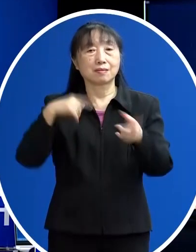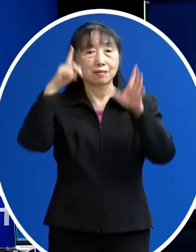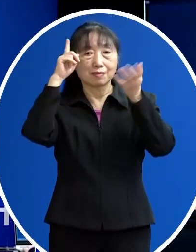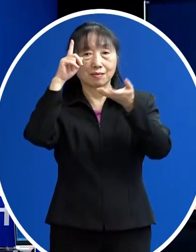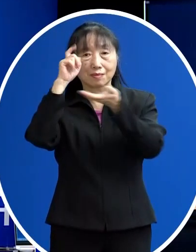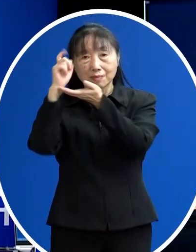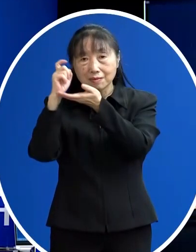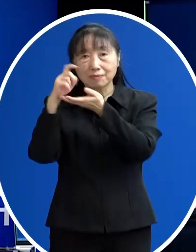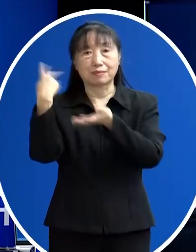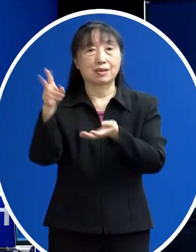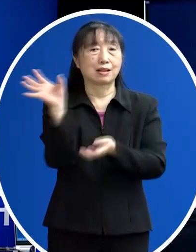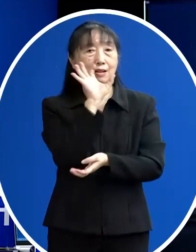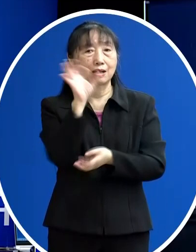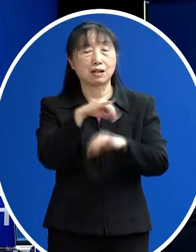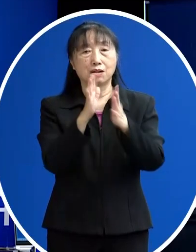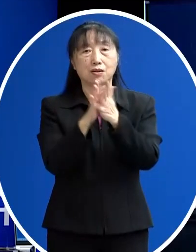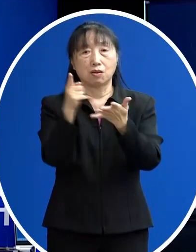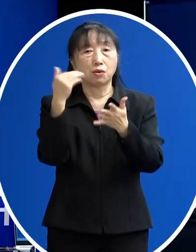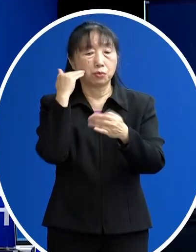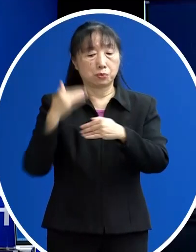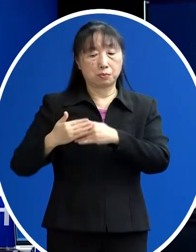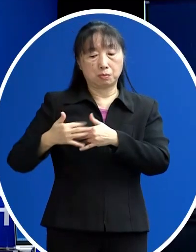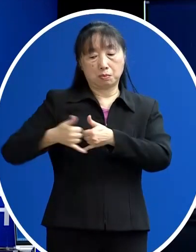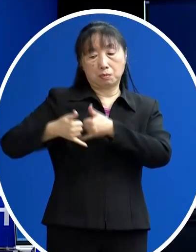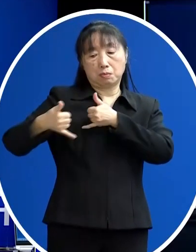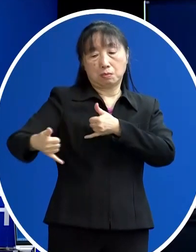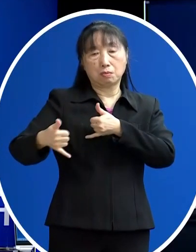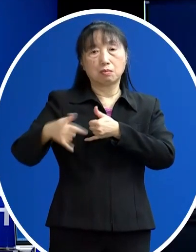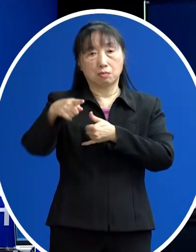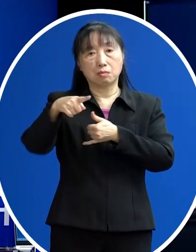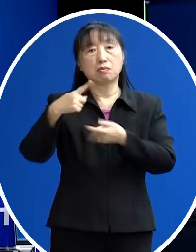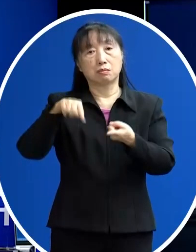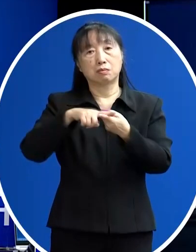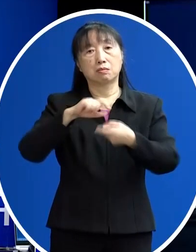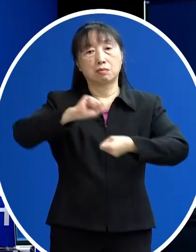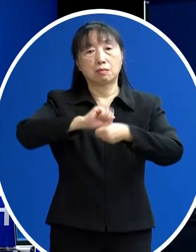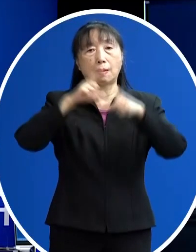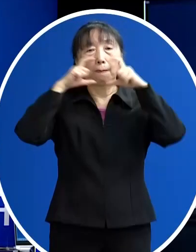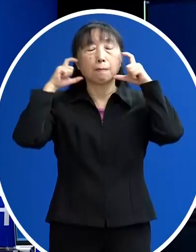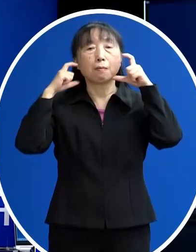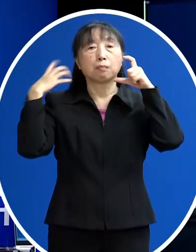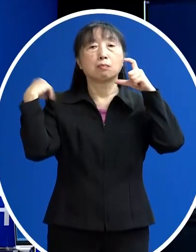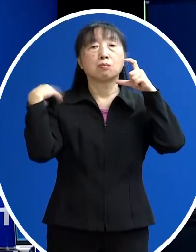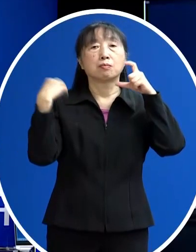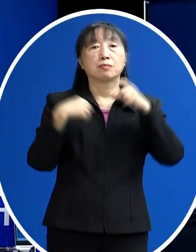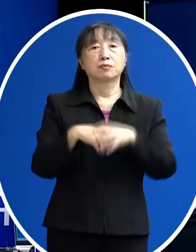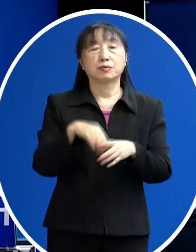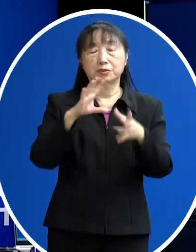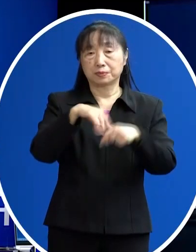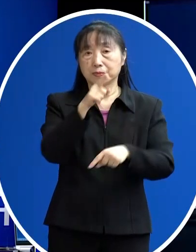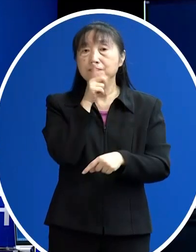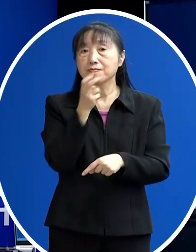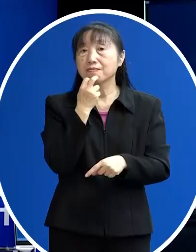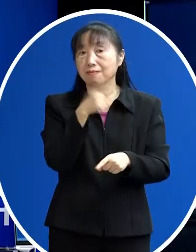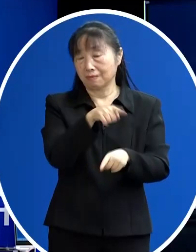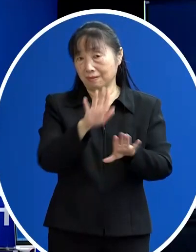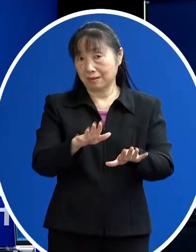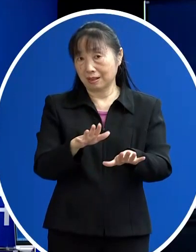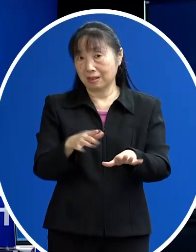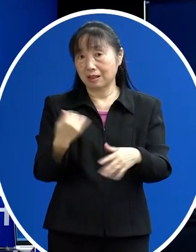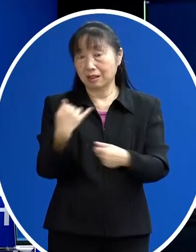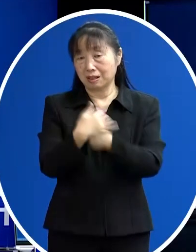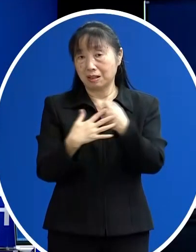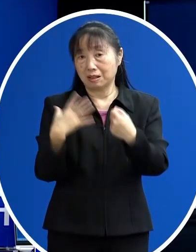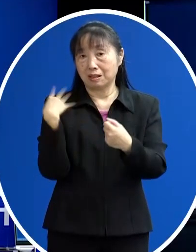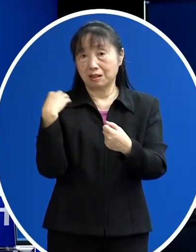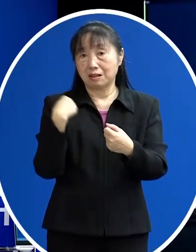唱歌 沒有辦法保持距離的場合 都應該要戴口罩 然後另外也像中央喊話說 是不是要考慮反臺的檢疫要軌